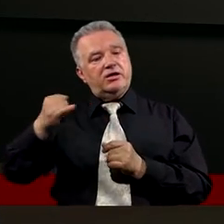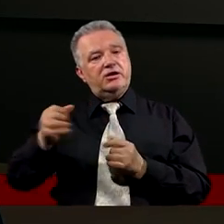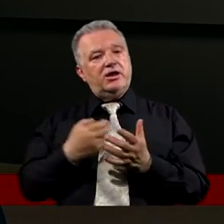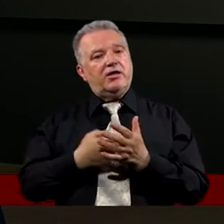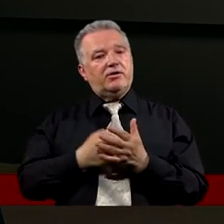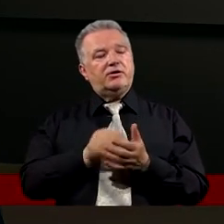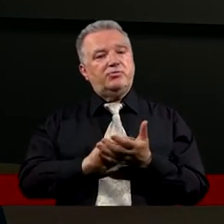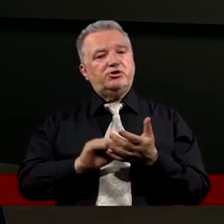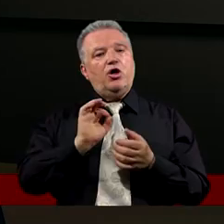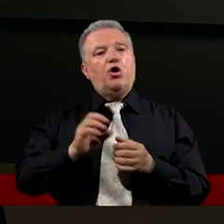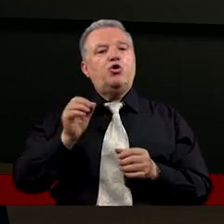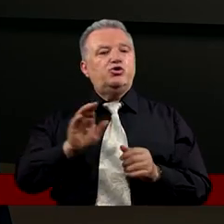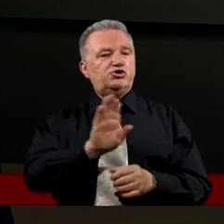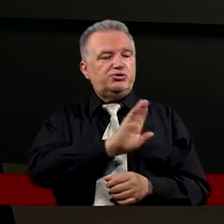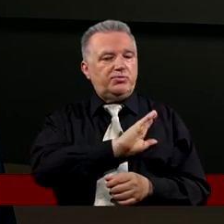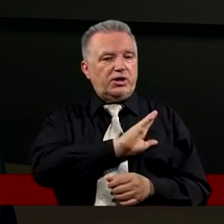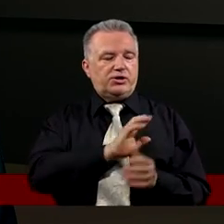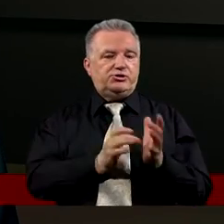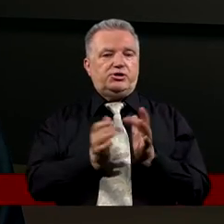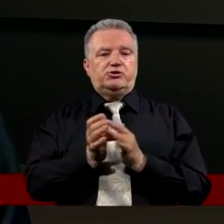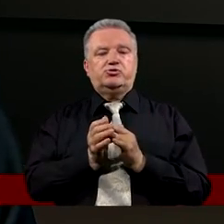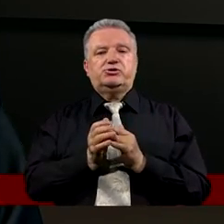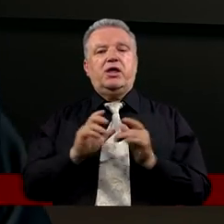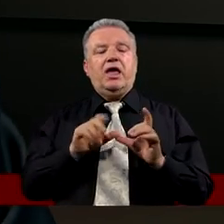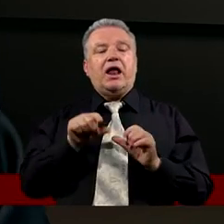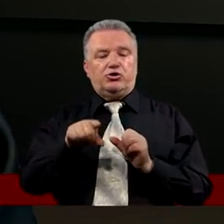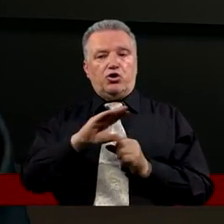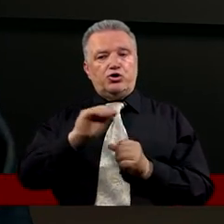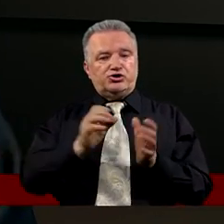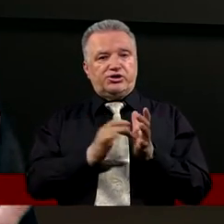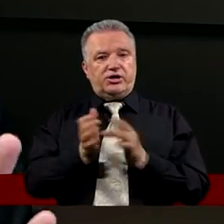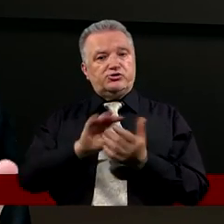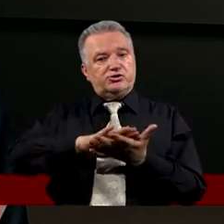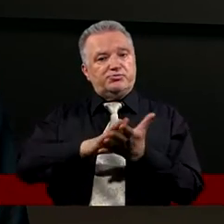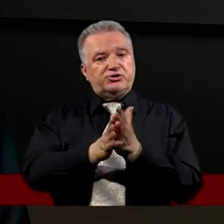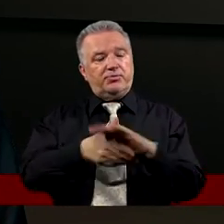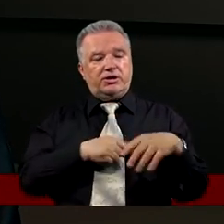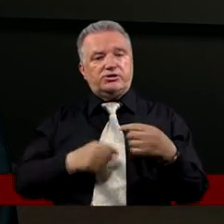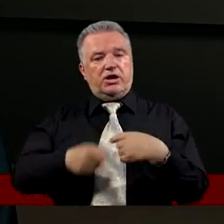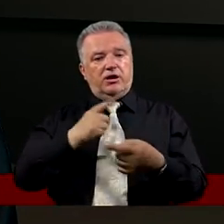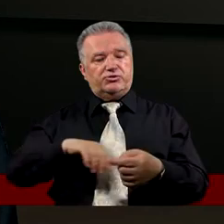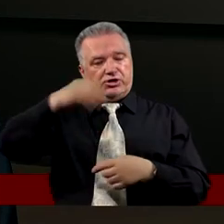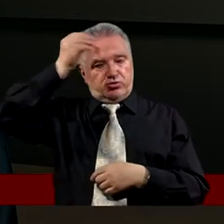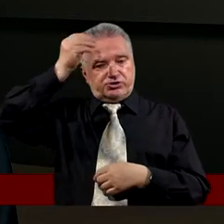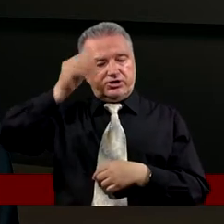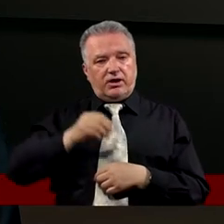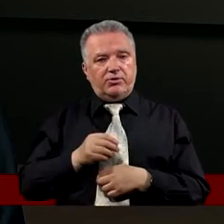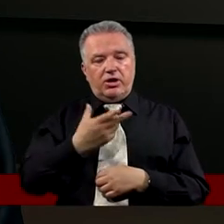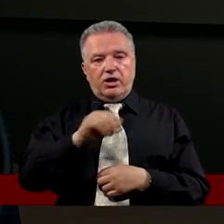O jego śmierci O jego zgonie Ale też To że Chrystus Przemienia się przed uczniami